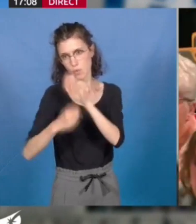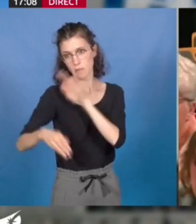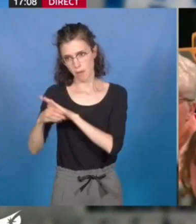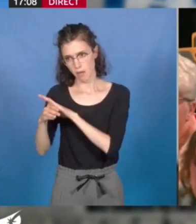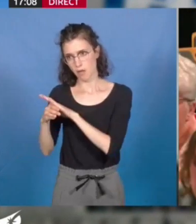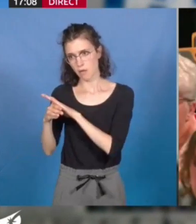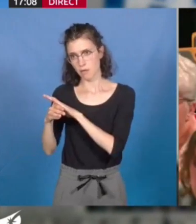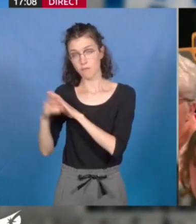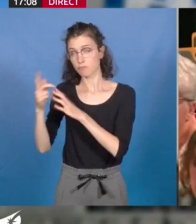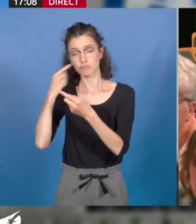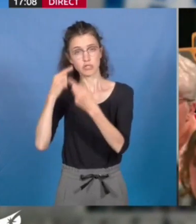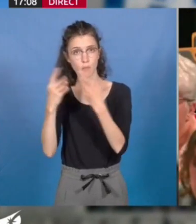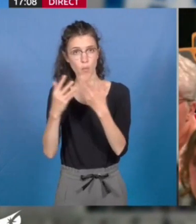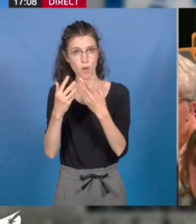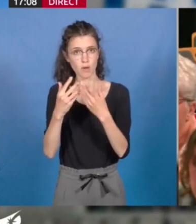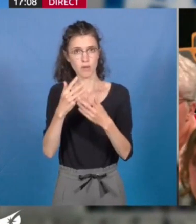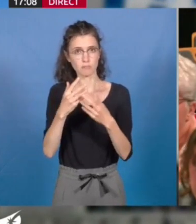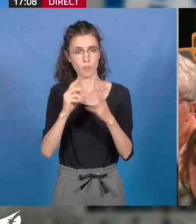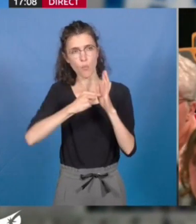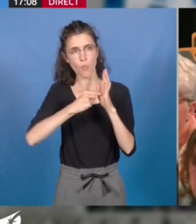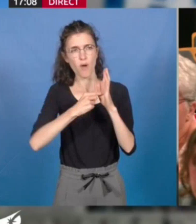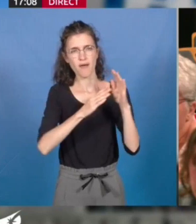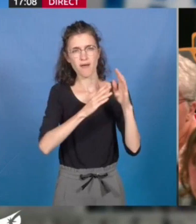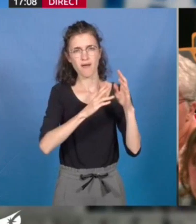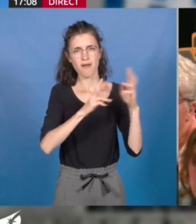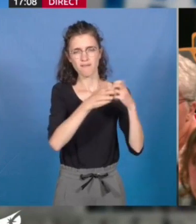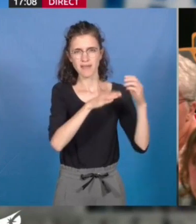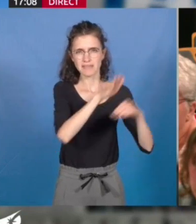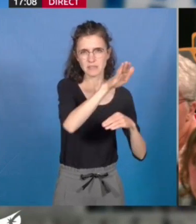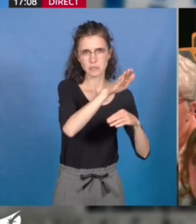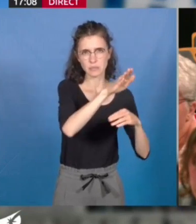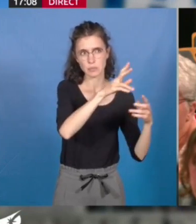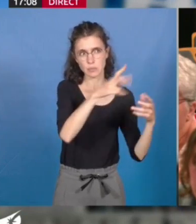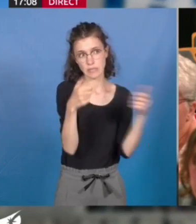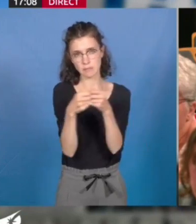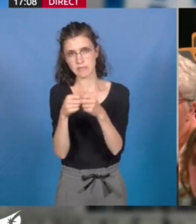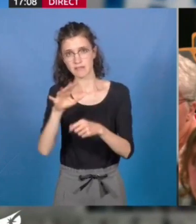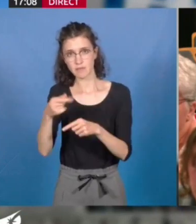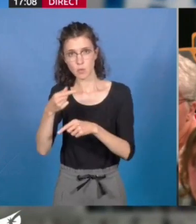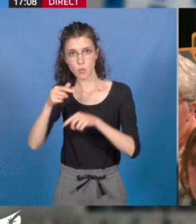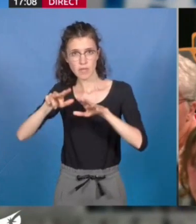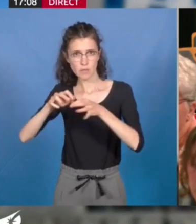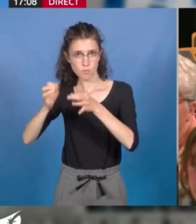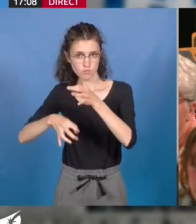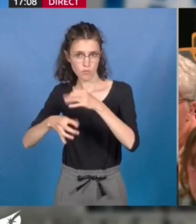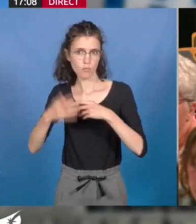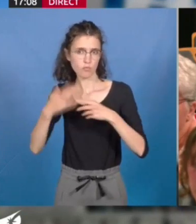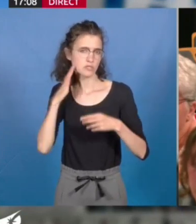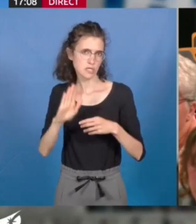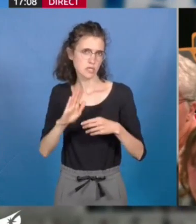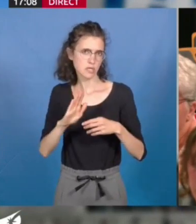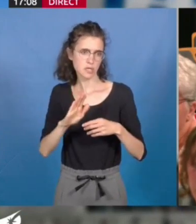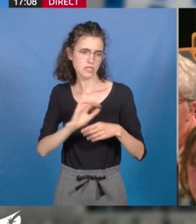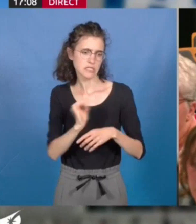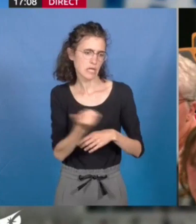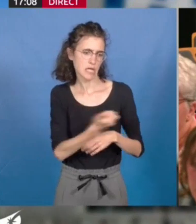,8%. On ne pas s'étendre sur le ridicule de cette annonce ou s'étendre sur les pertes importantes du pouvoir d'achat que subissent l